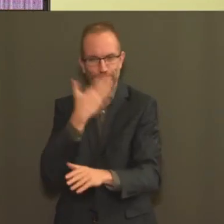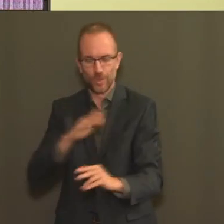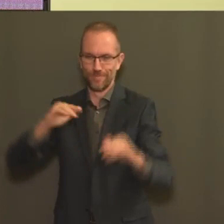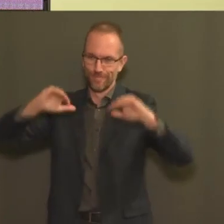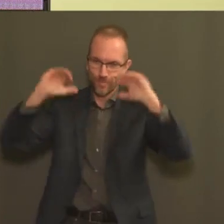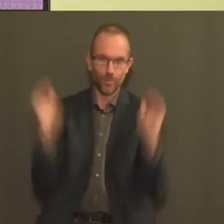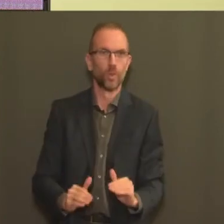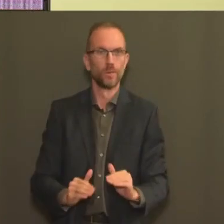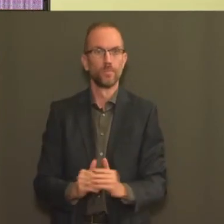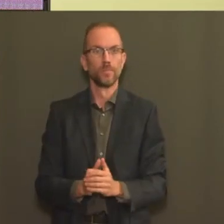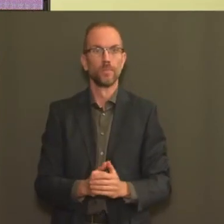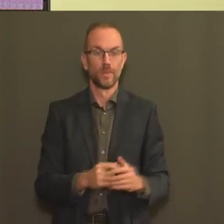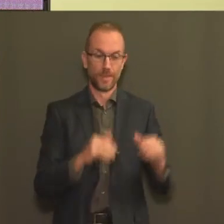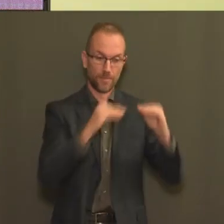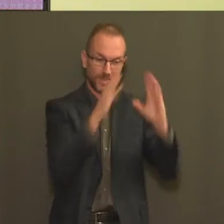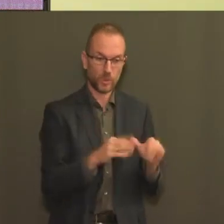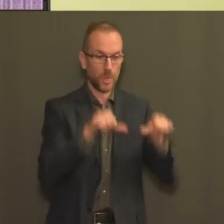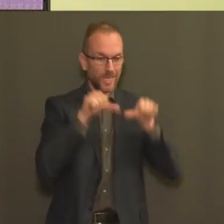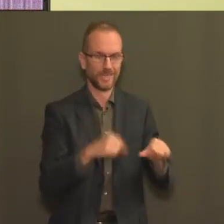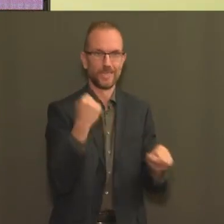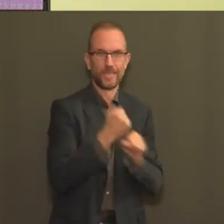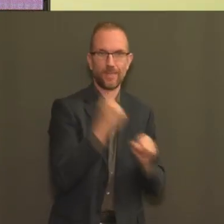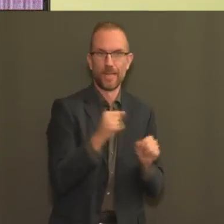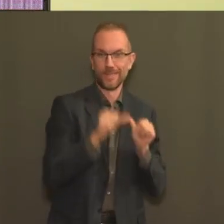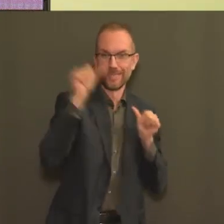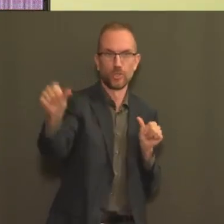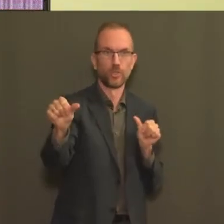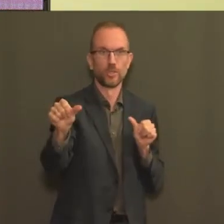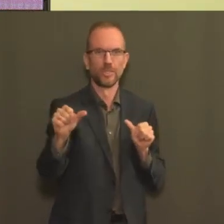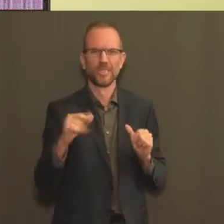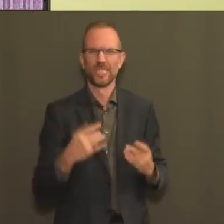aux moindres symptômes en contactant votre médecin traitant.